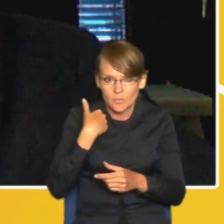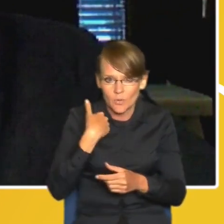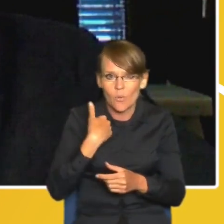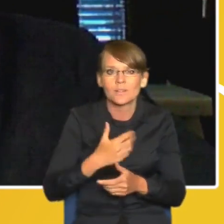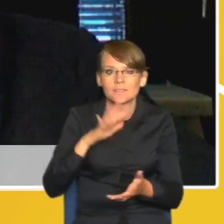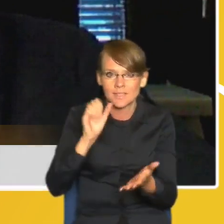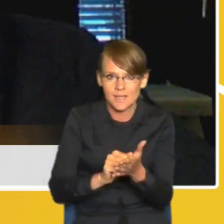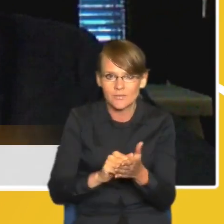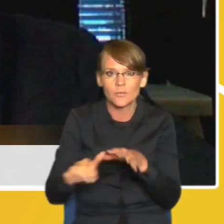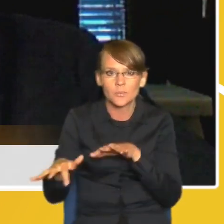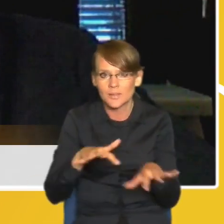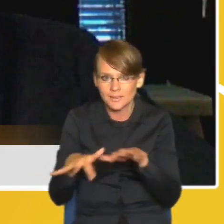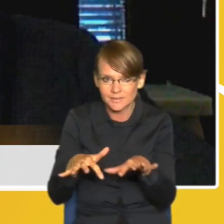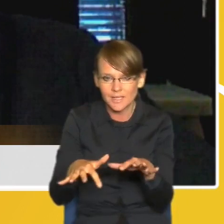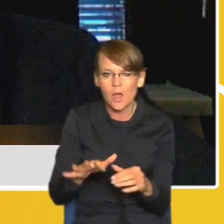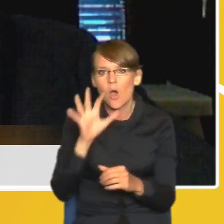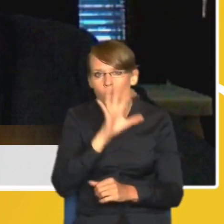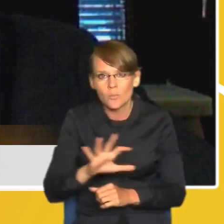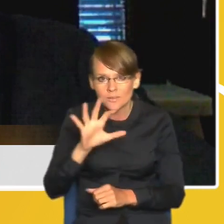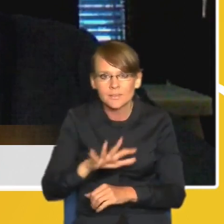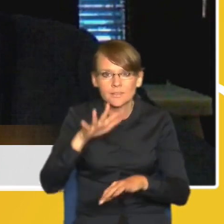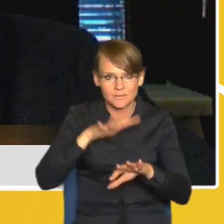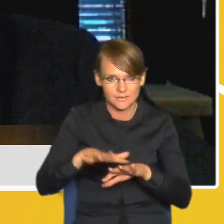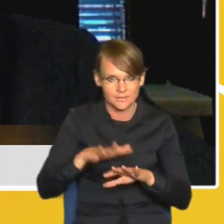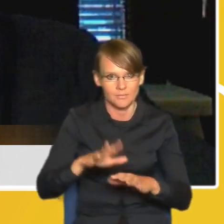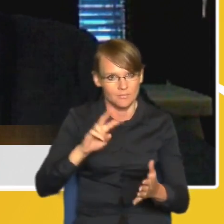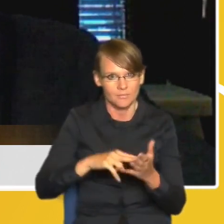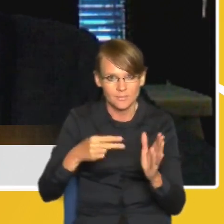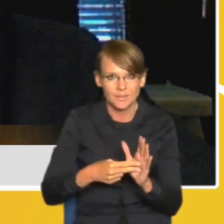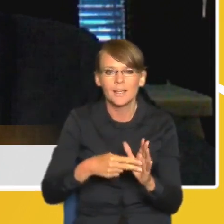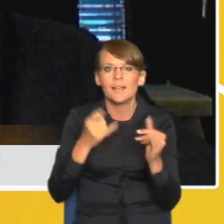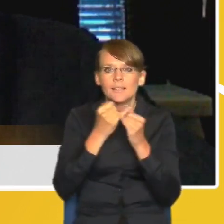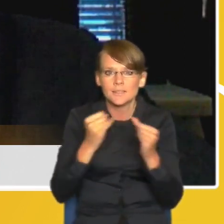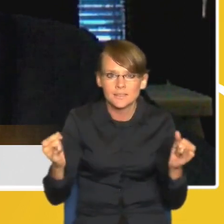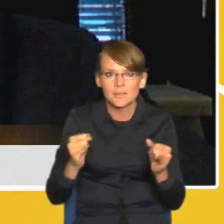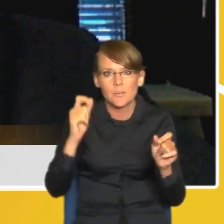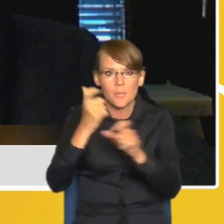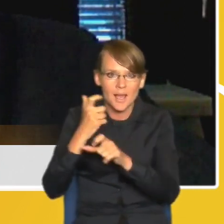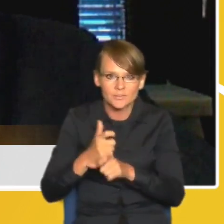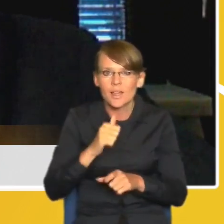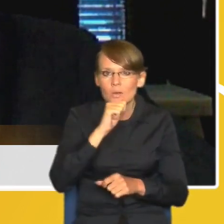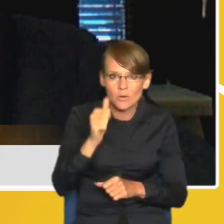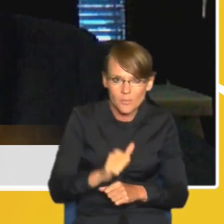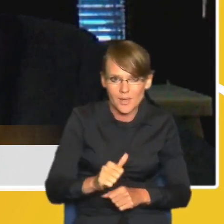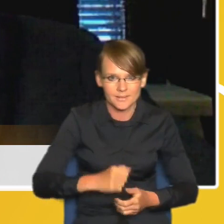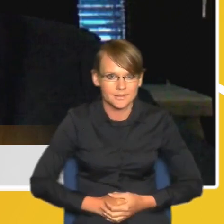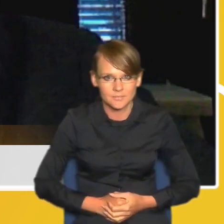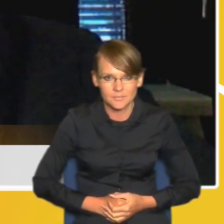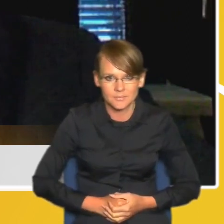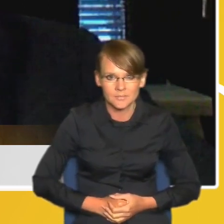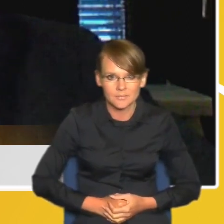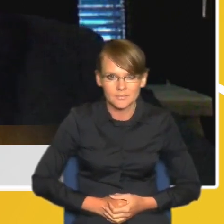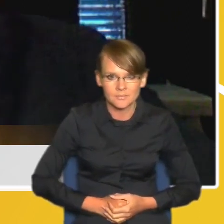na obserwacje systemów planistycznych innych państw europejskich i dzisiaj